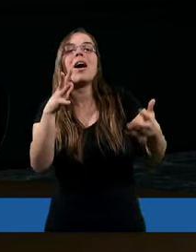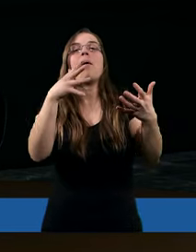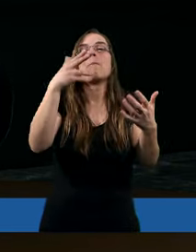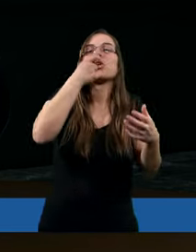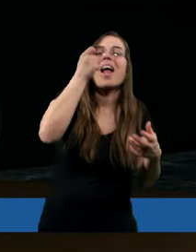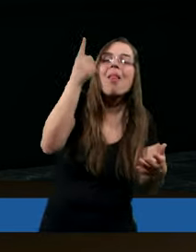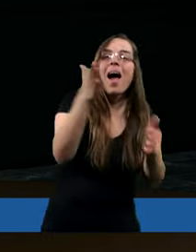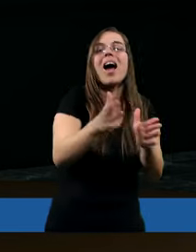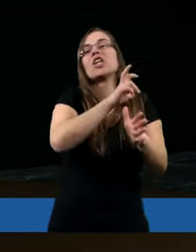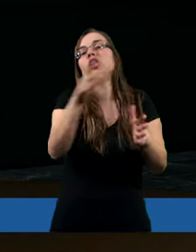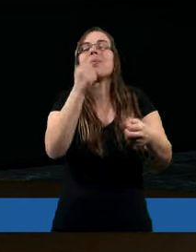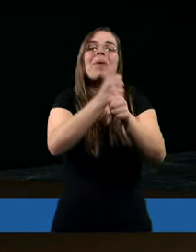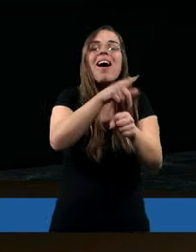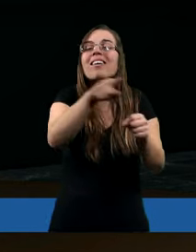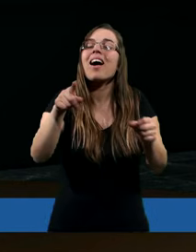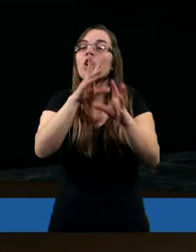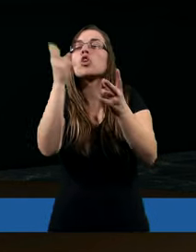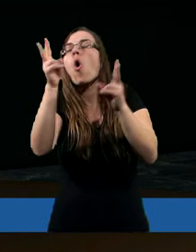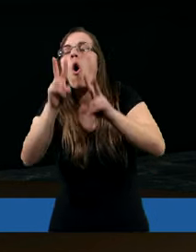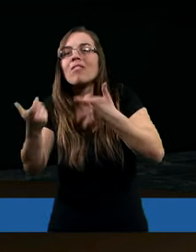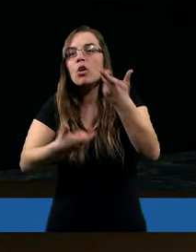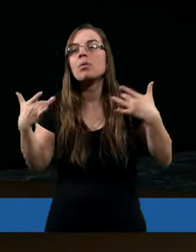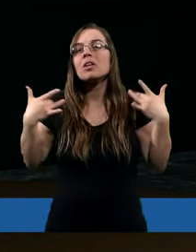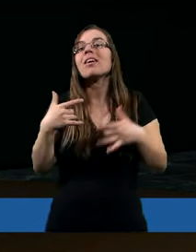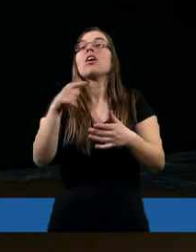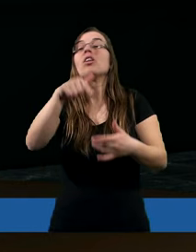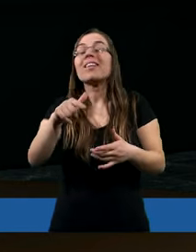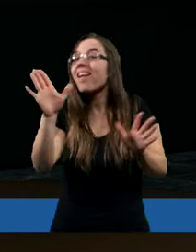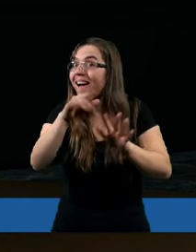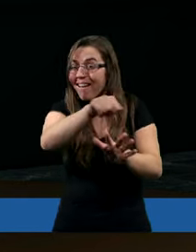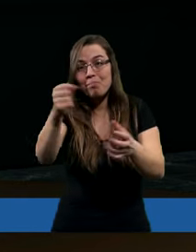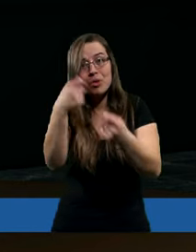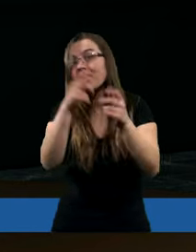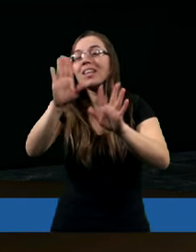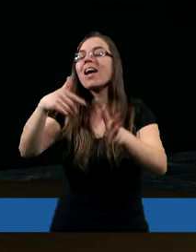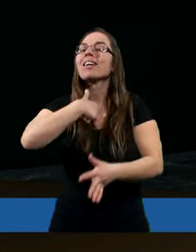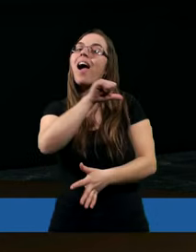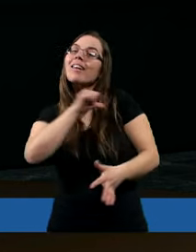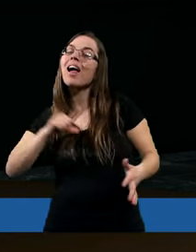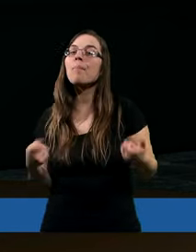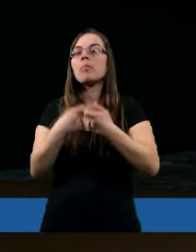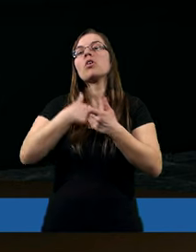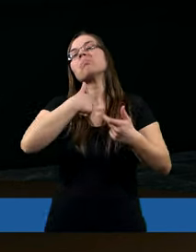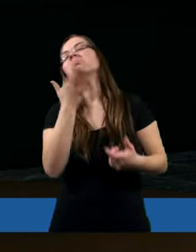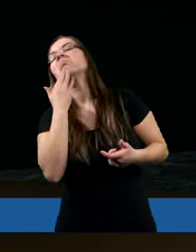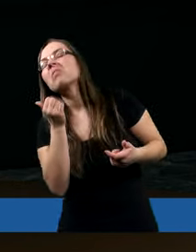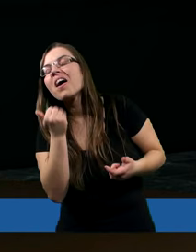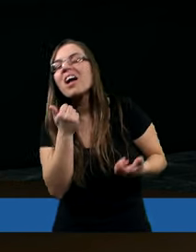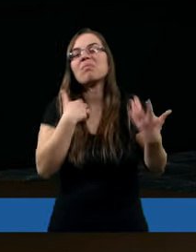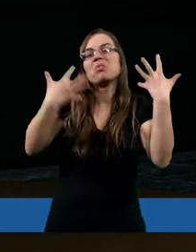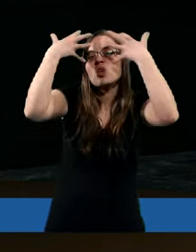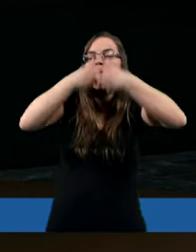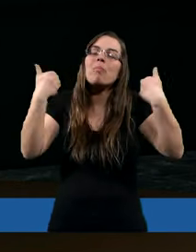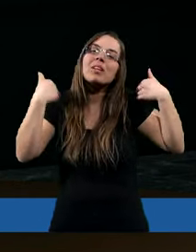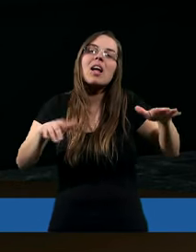ubierać, prać, prasować, no, cokolwiek, nie? To ja sama przeszkadzam. A to mi się nie chce, a to się nie mogę skupić,